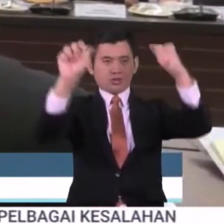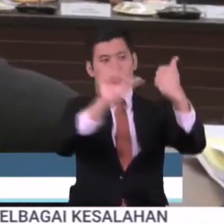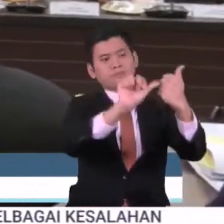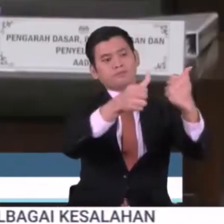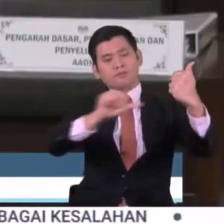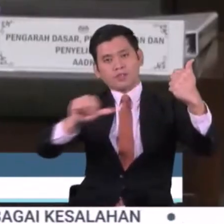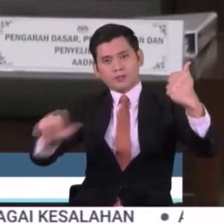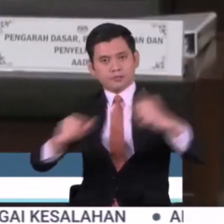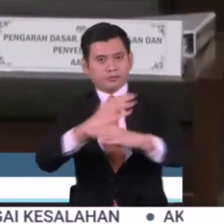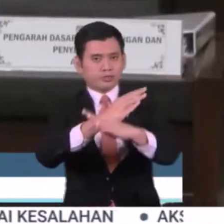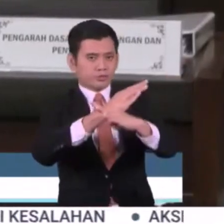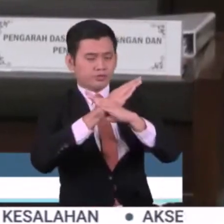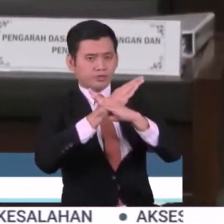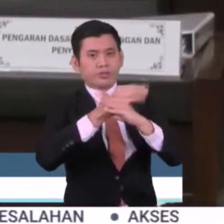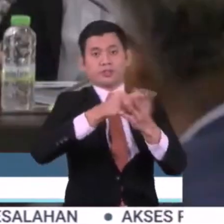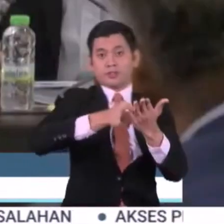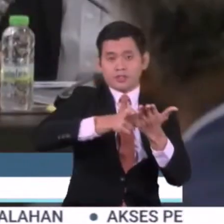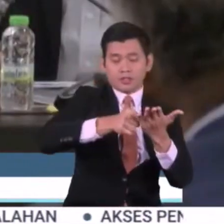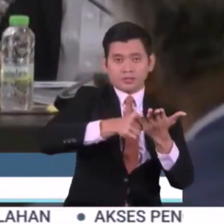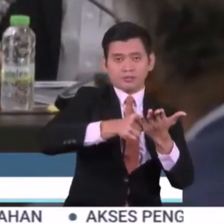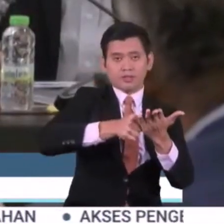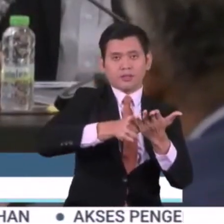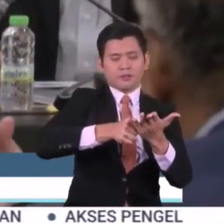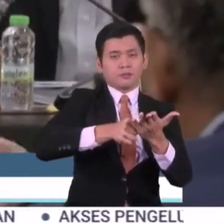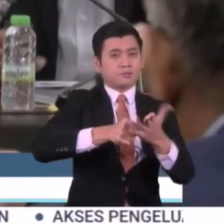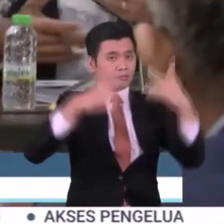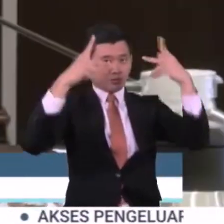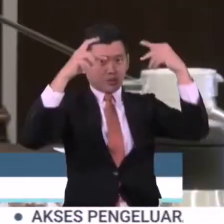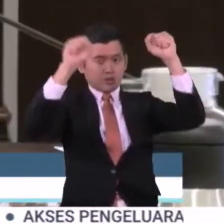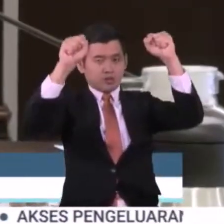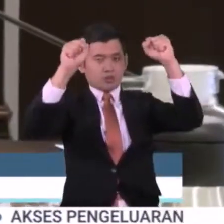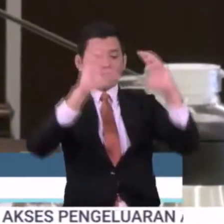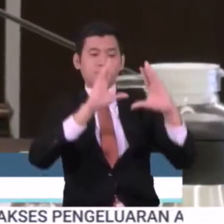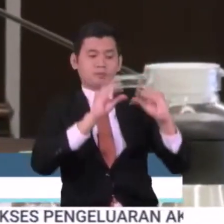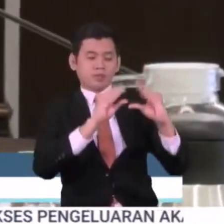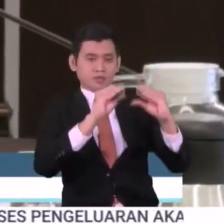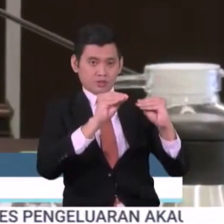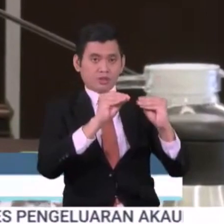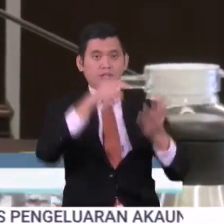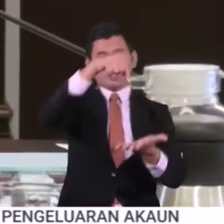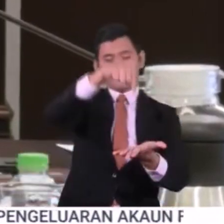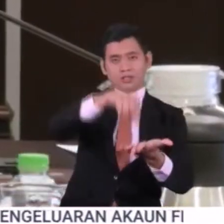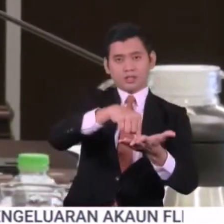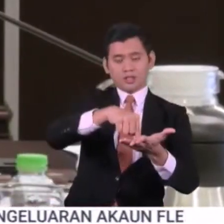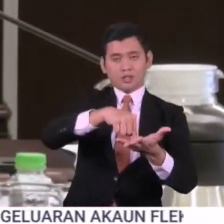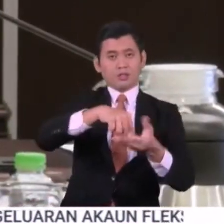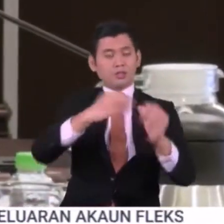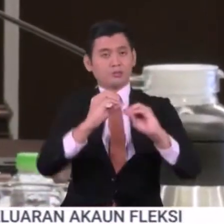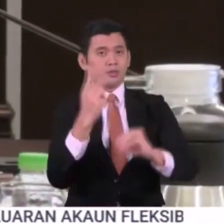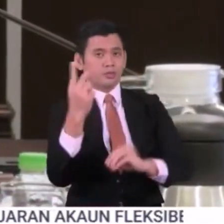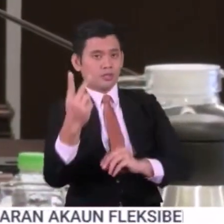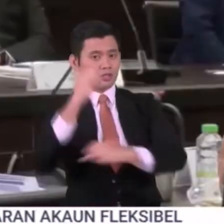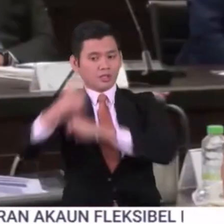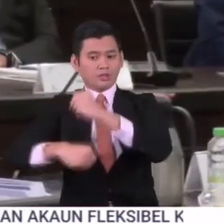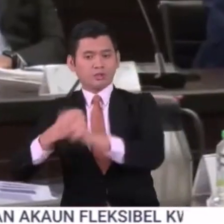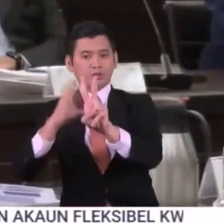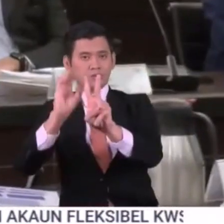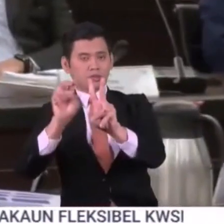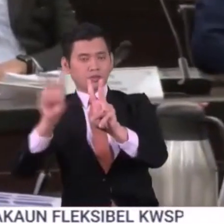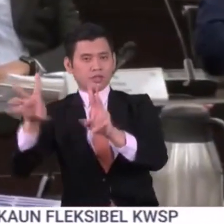Membantras Gejala Dadah JKMD mempengurusikan mesyuarat JKMD Bilangan 2 Tahun 2023